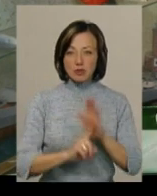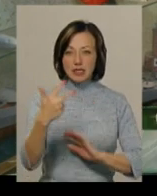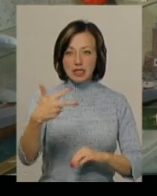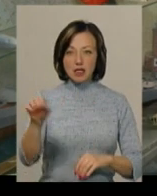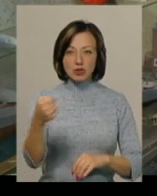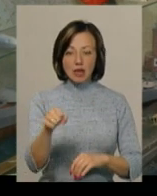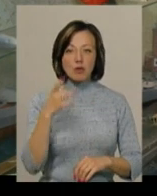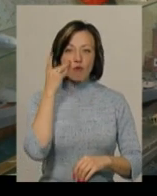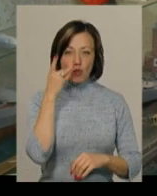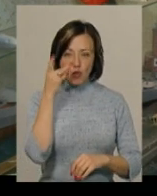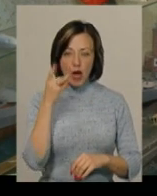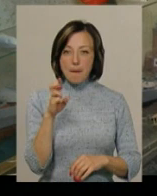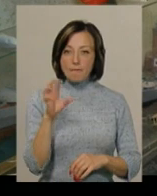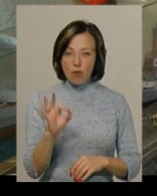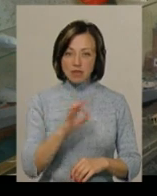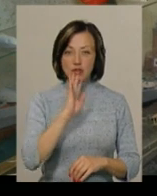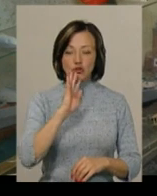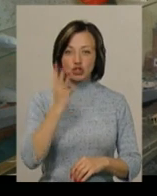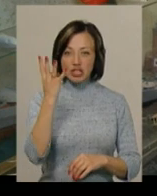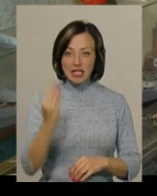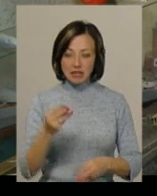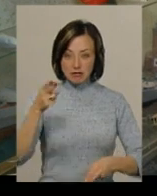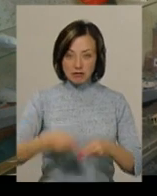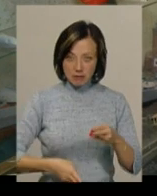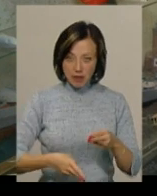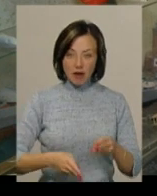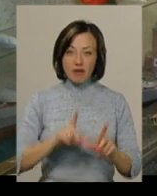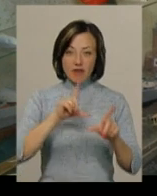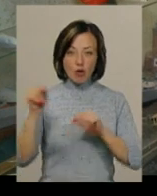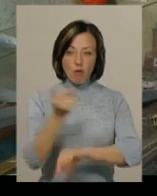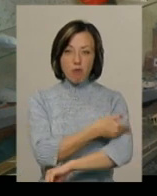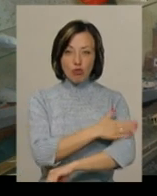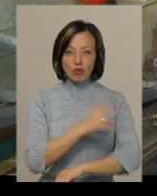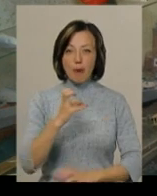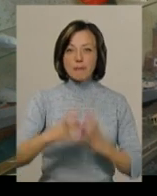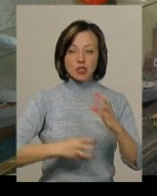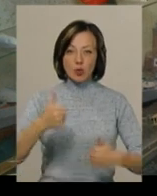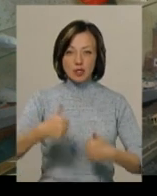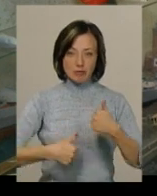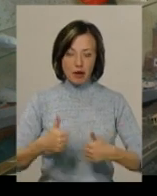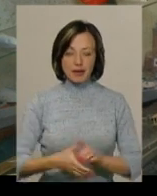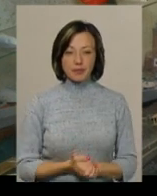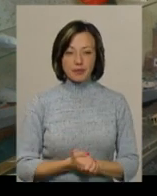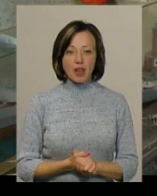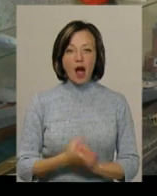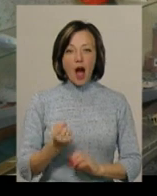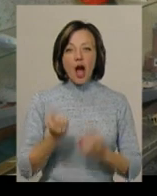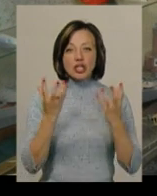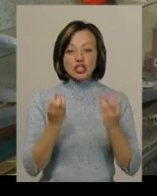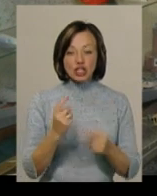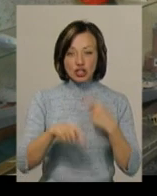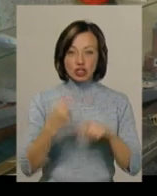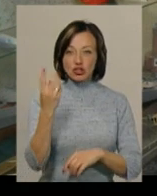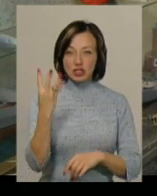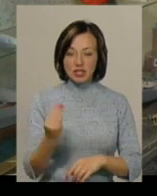серпня в Румунії. Бо за чотири дні після його закінчення він вирушає в Польщу на міжнародні змагання. А ще за чотири